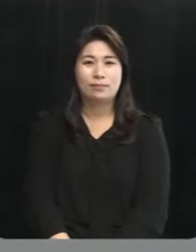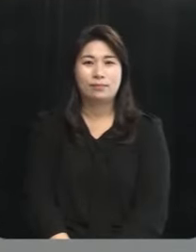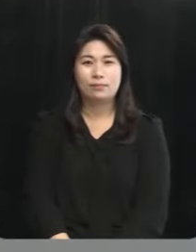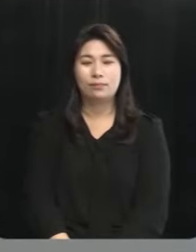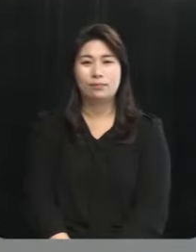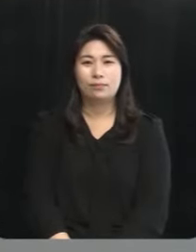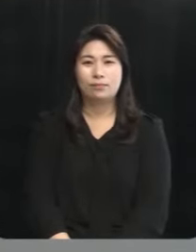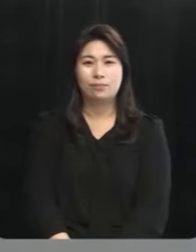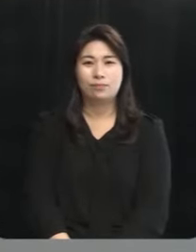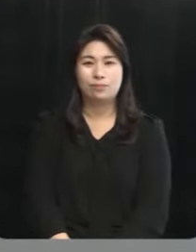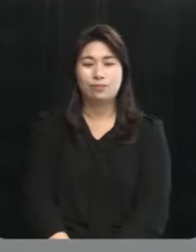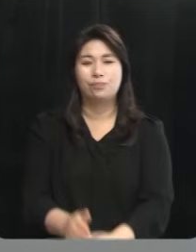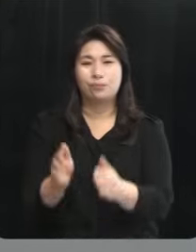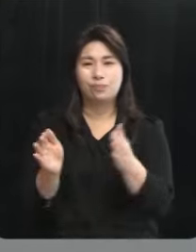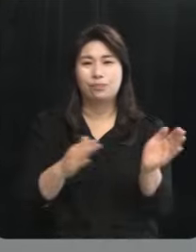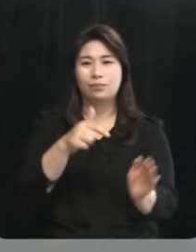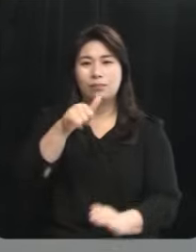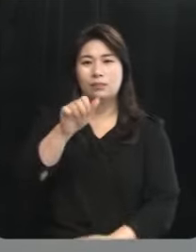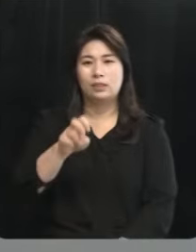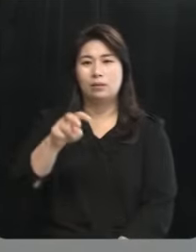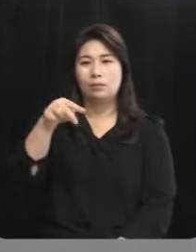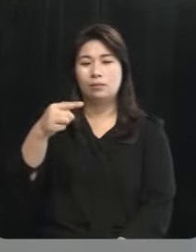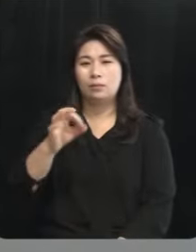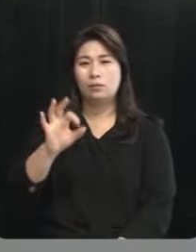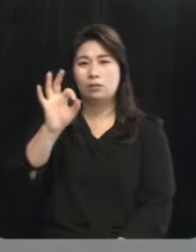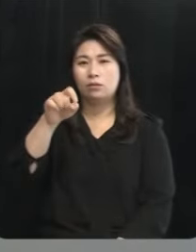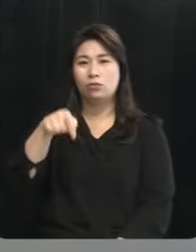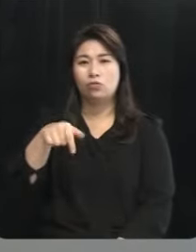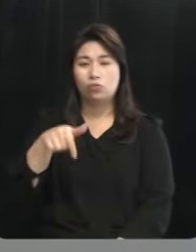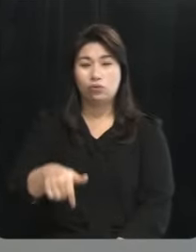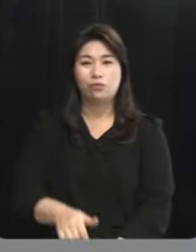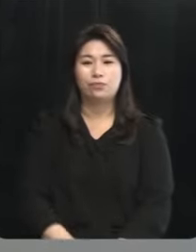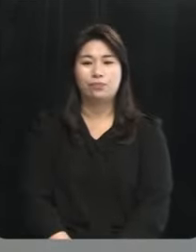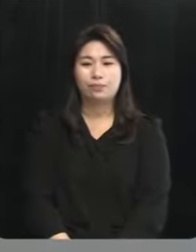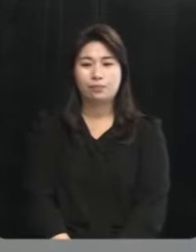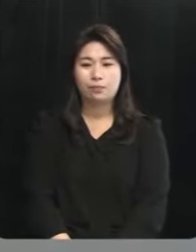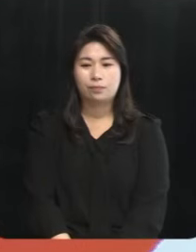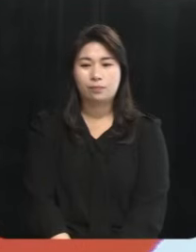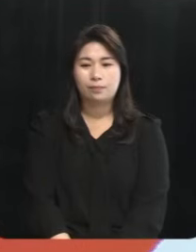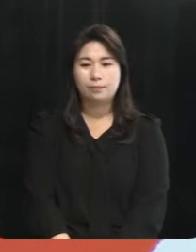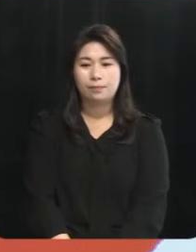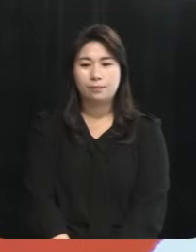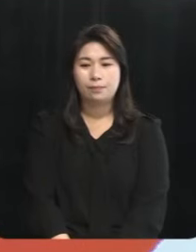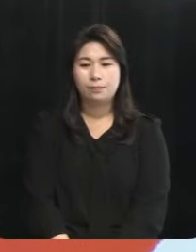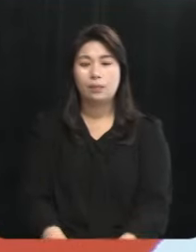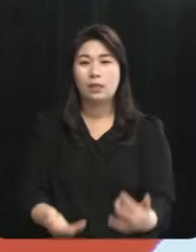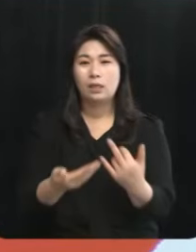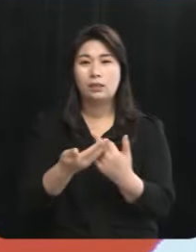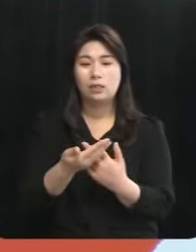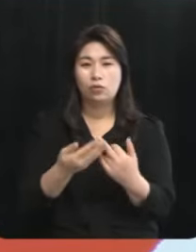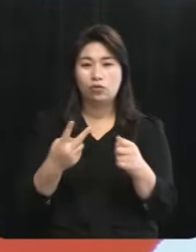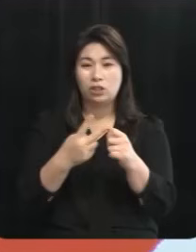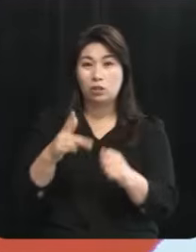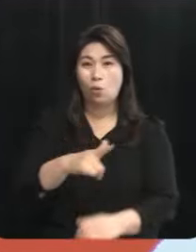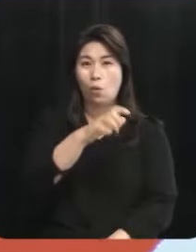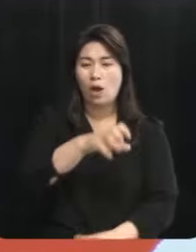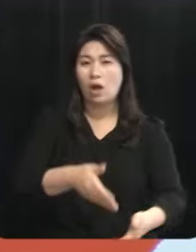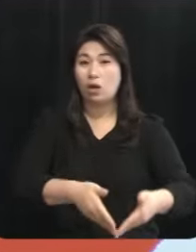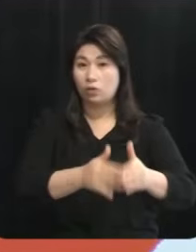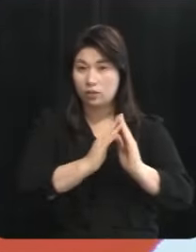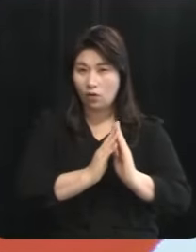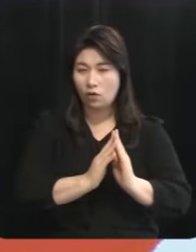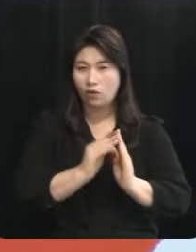다음 김승욱 후보의 말씀을 듣겠습니다 제주 제2공항의 건설은